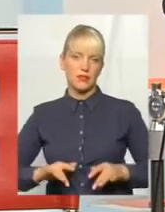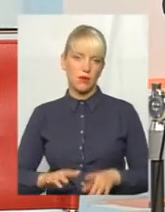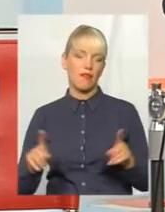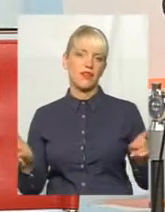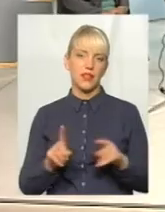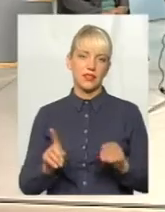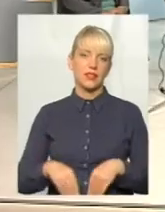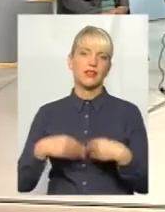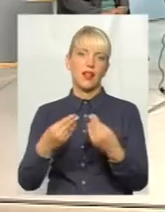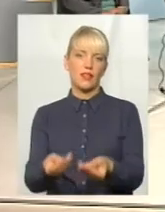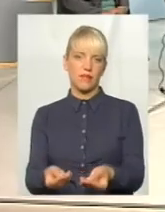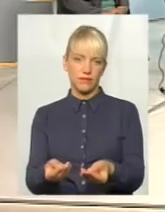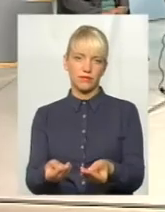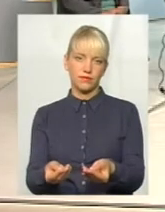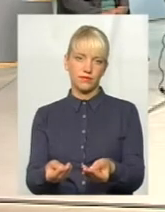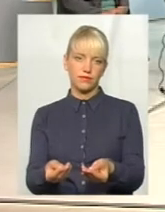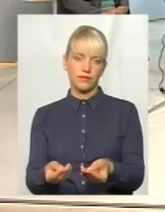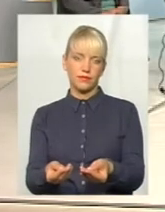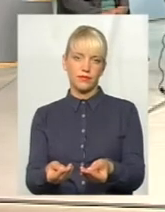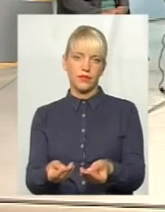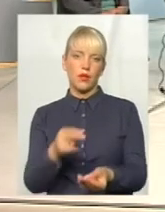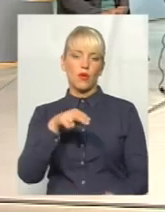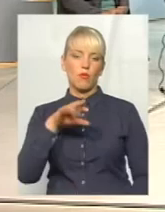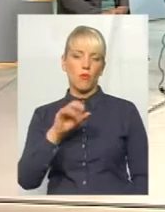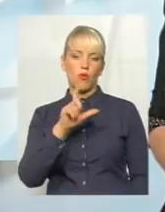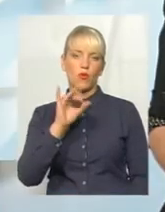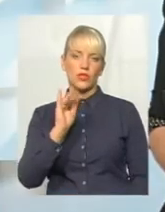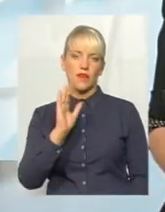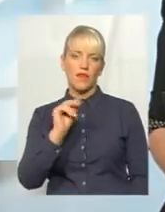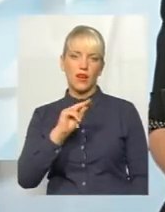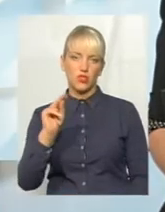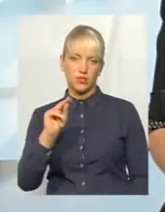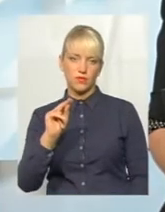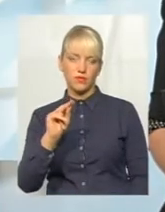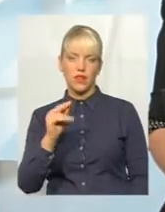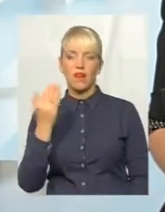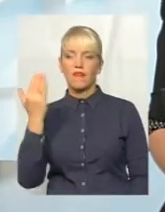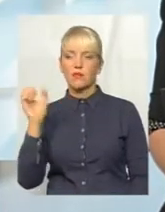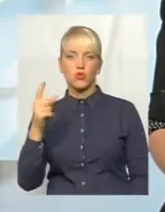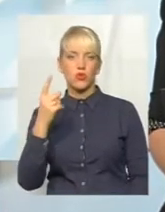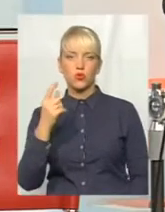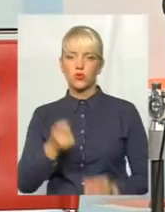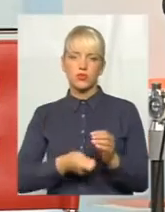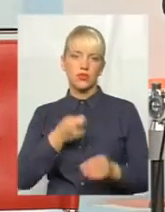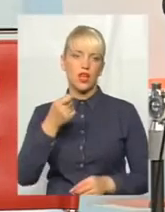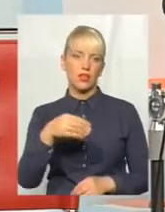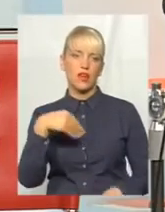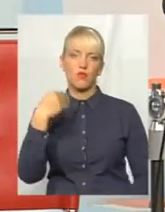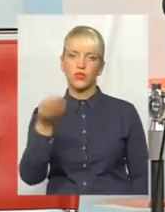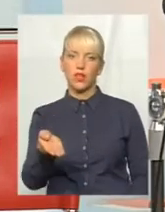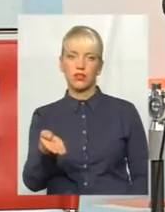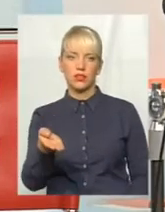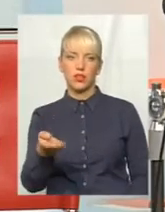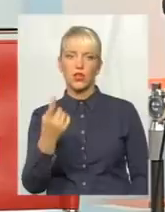які надав, скажімо так, позовач. Він може надати взагалі одну позовну заяву з одним